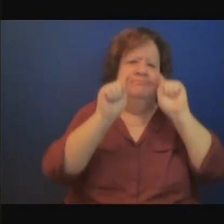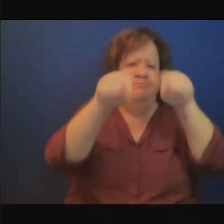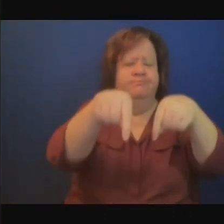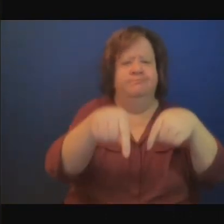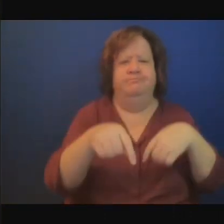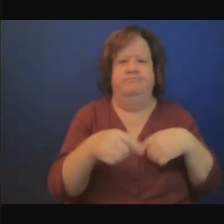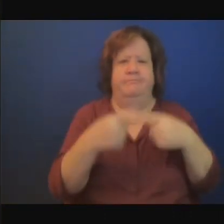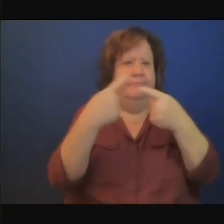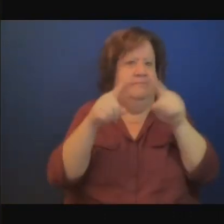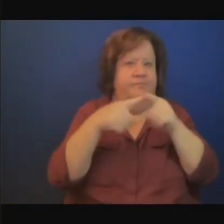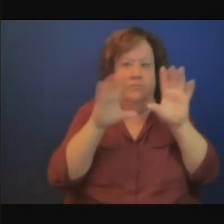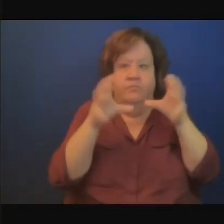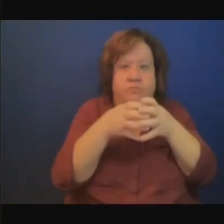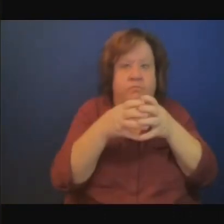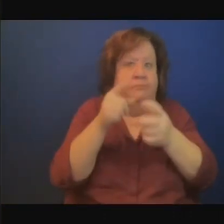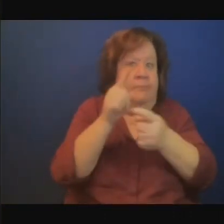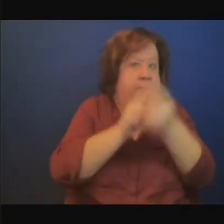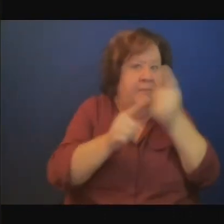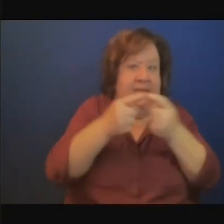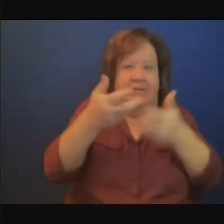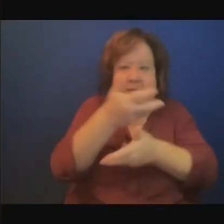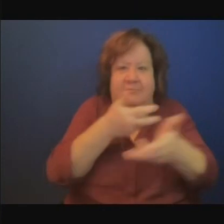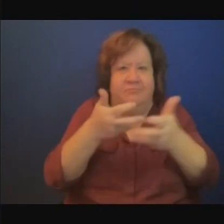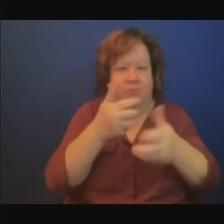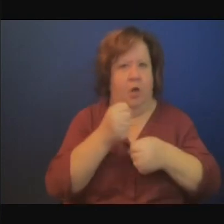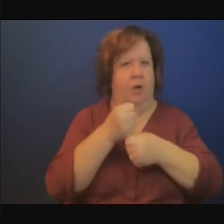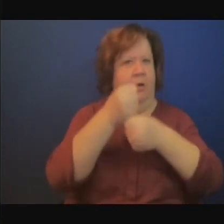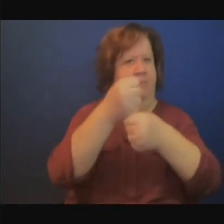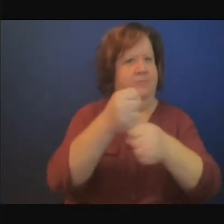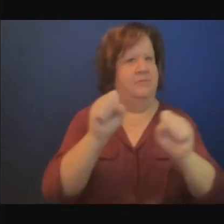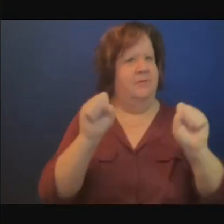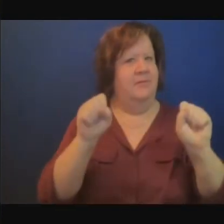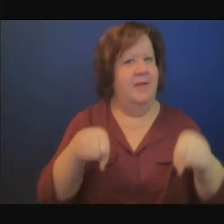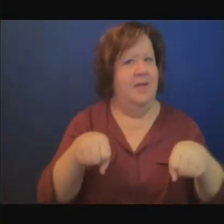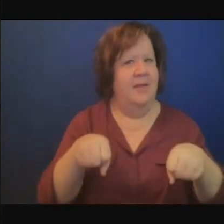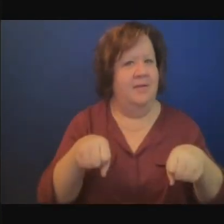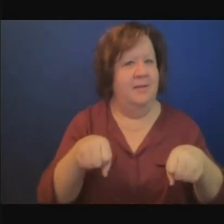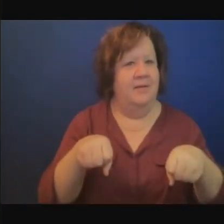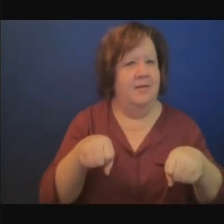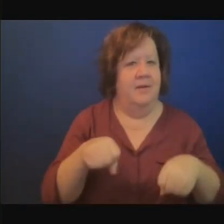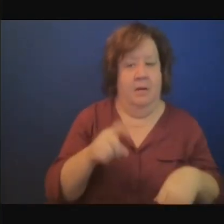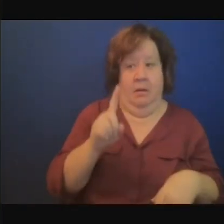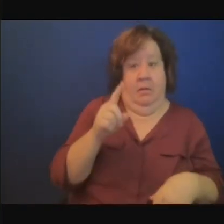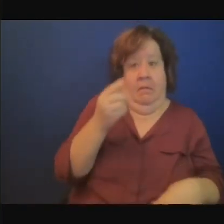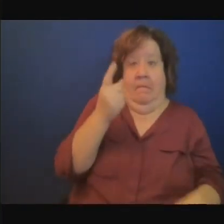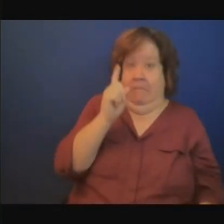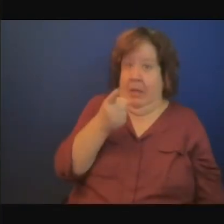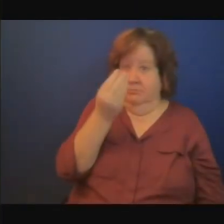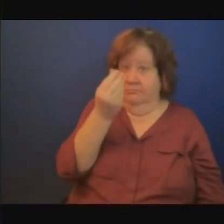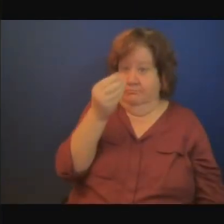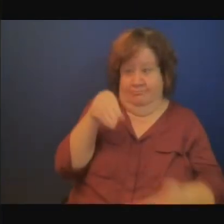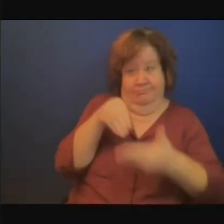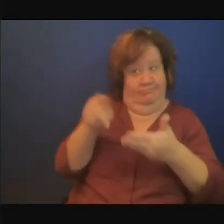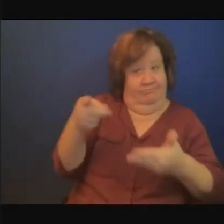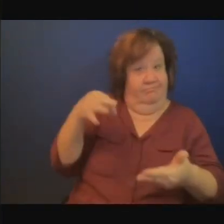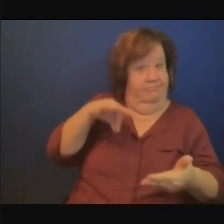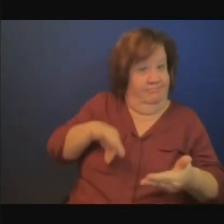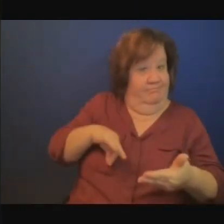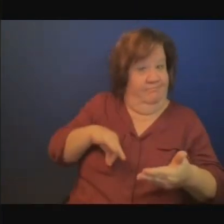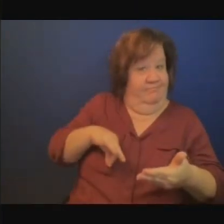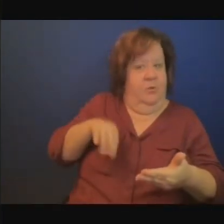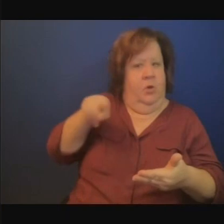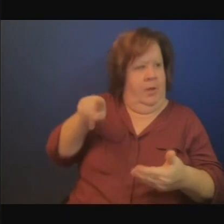que les priorités des changements climatiques soient prises en compte dans les différents secteurs est-ce que ces personnes-là le font